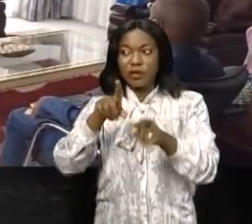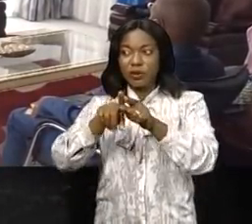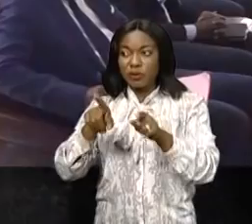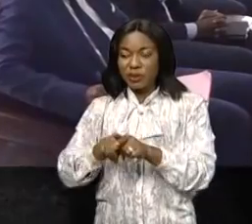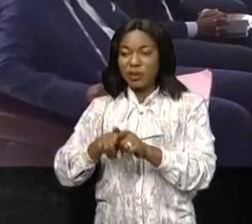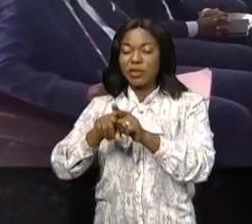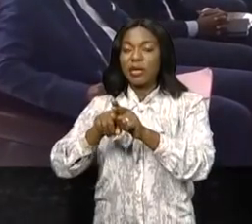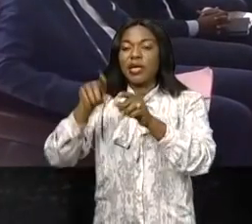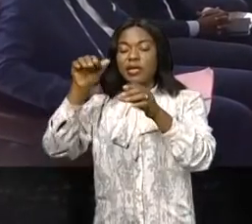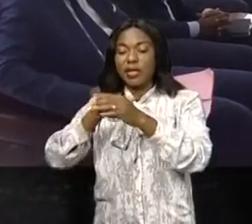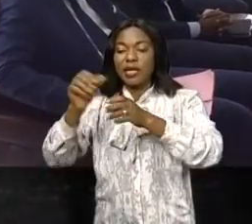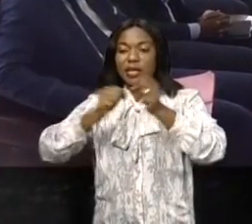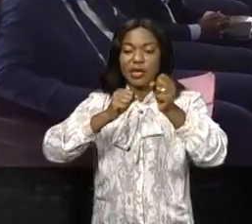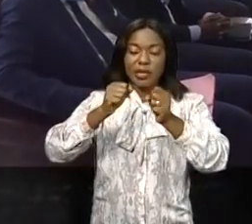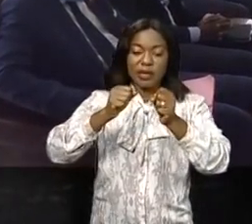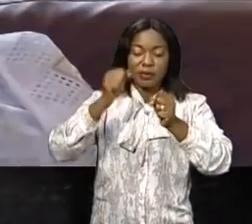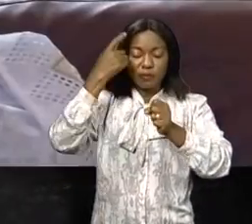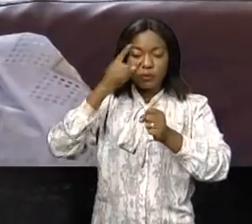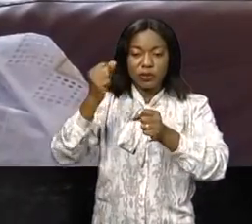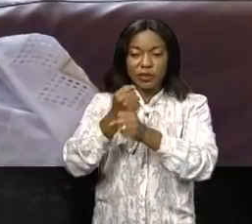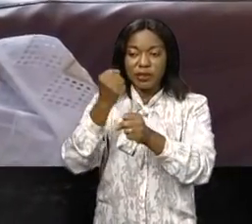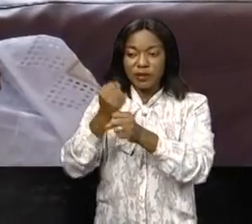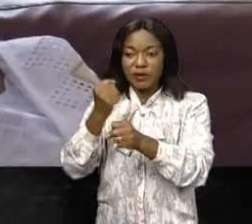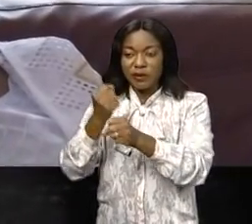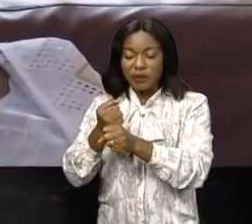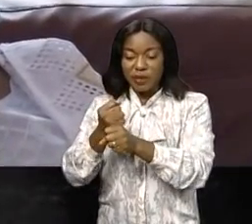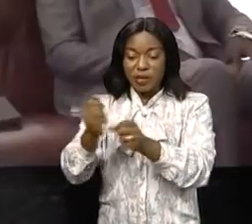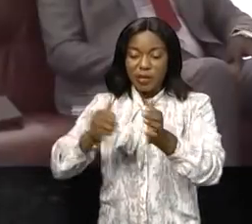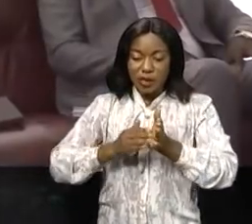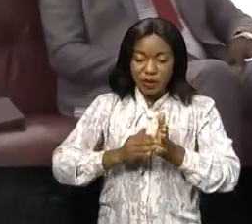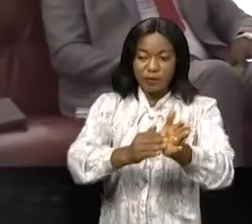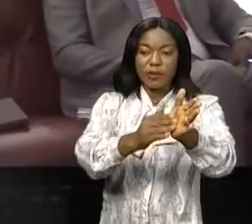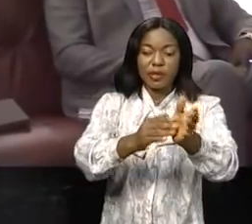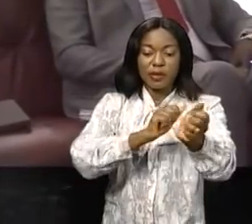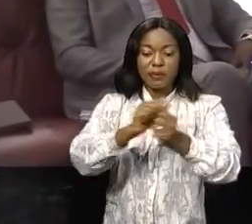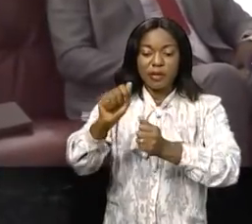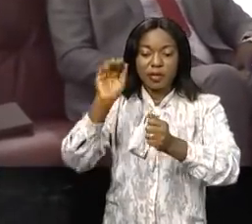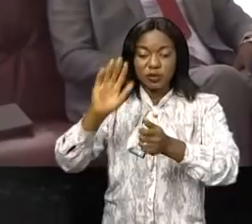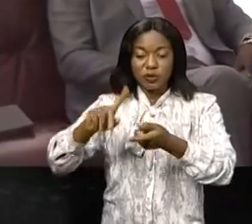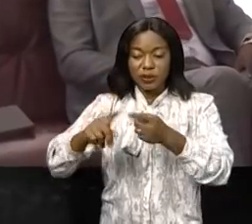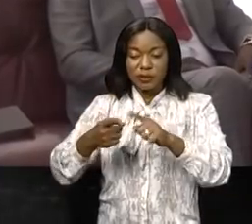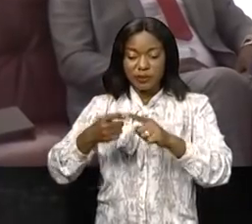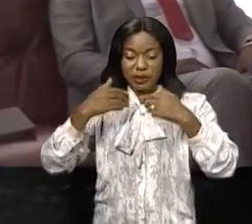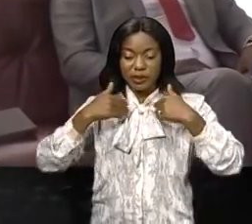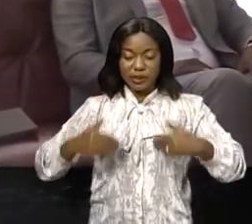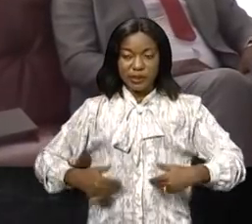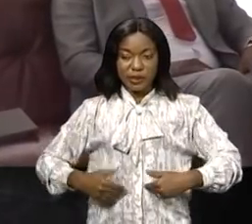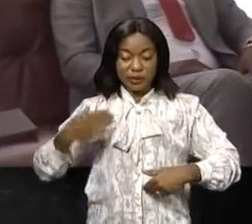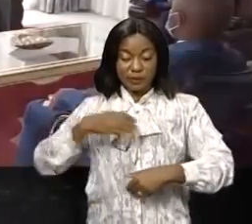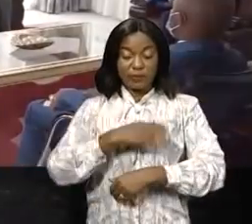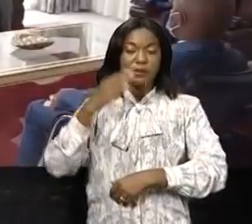également ministre provincial du travail de l'Oualaba. Accompagnée de son collègue de la santé Madame Marie-Louise